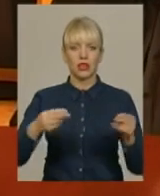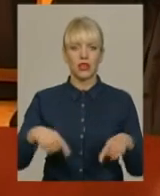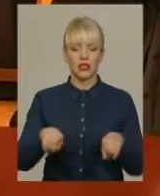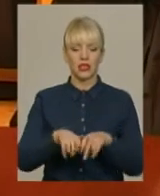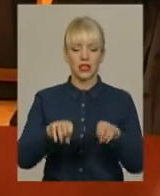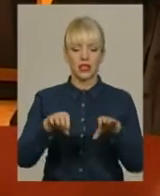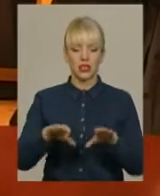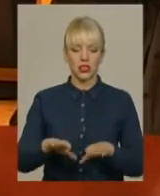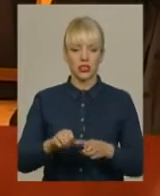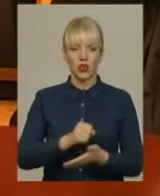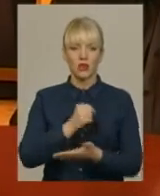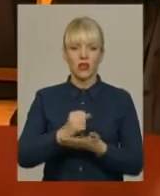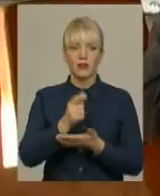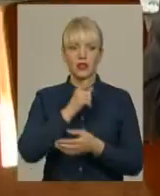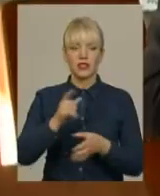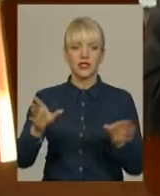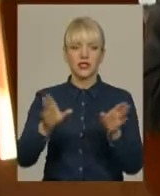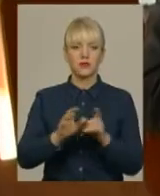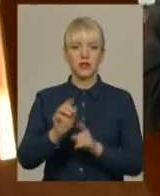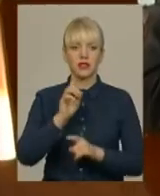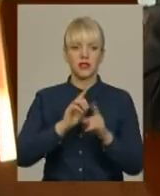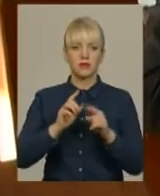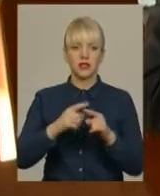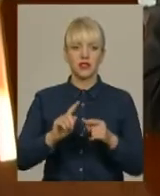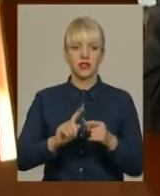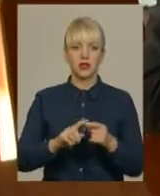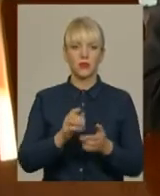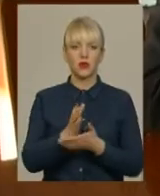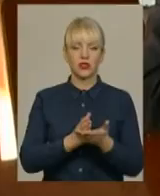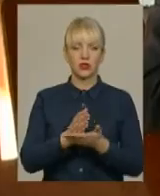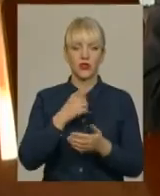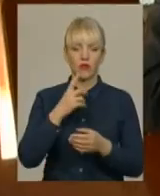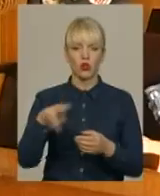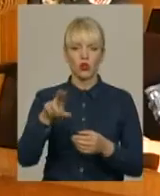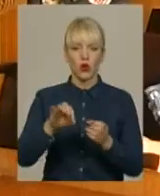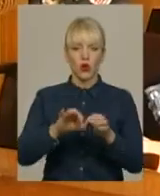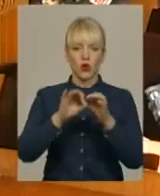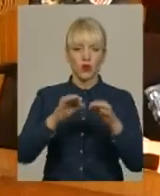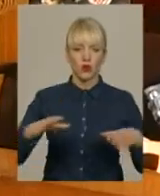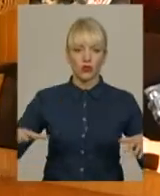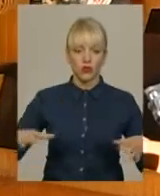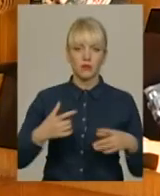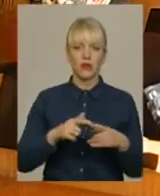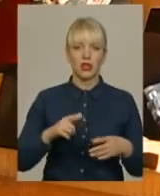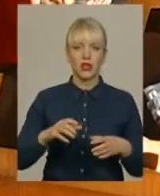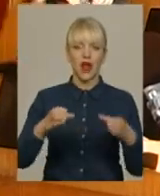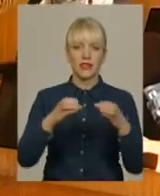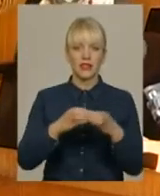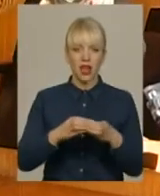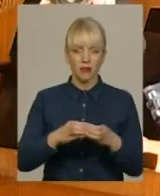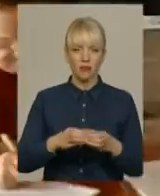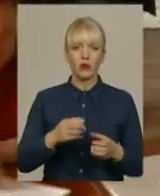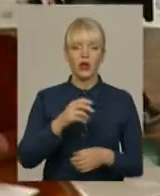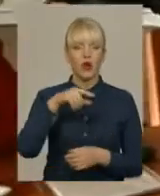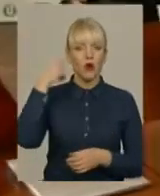під час спільних зборів. Вказані посадовці, вважають учасники зібрання, доводять до розпаду академічний ансамбль пісні і танцю «Козаки Поділля».